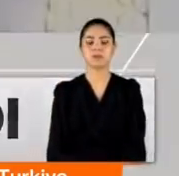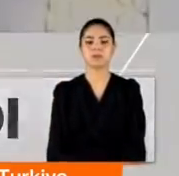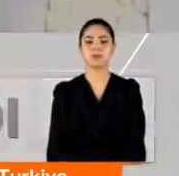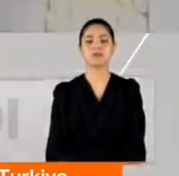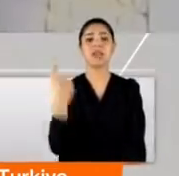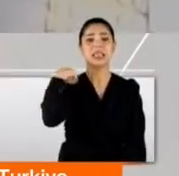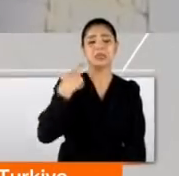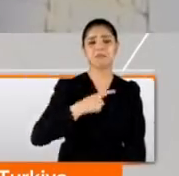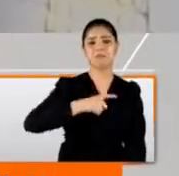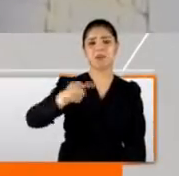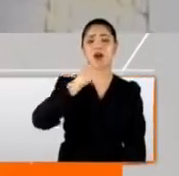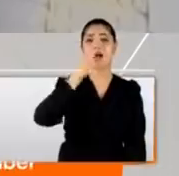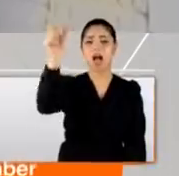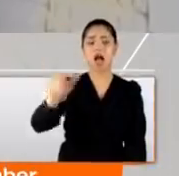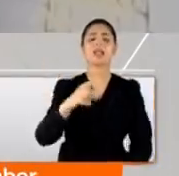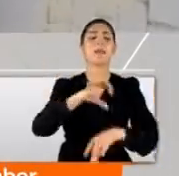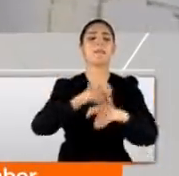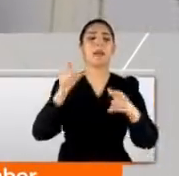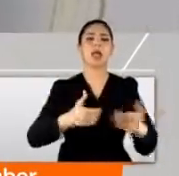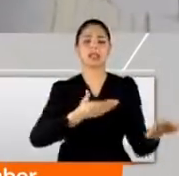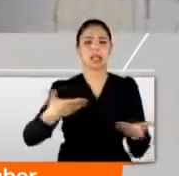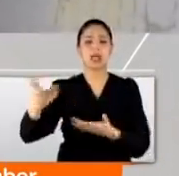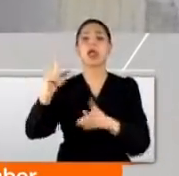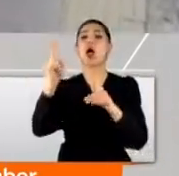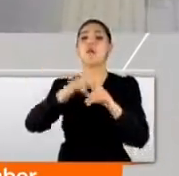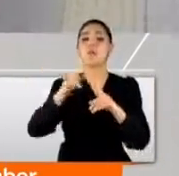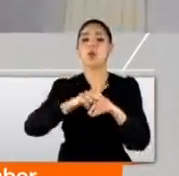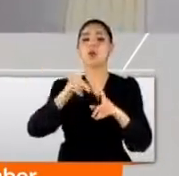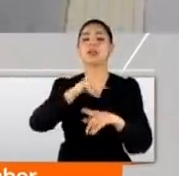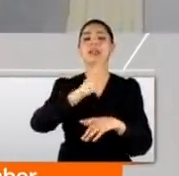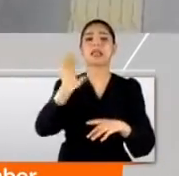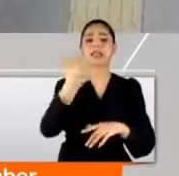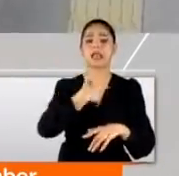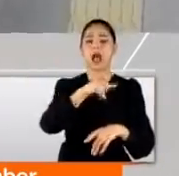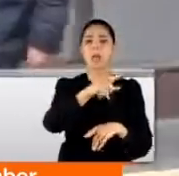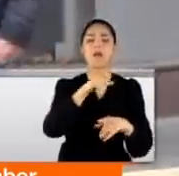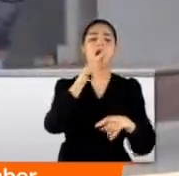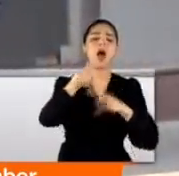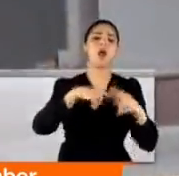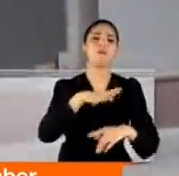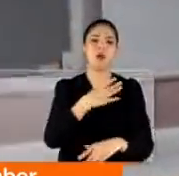Sırtından yaralanan adam hastaneye kaldırıldı. Polis ateş açan iş yeri sahibinin peşinde.